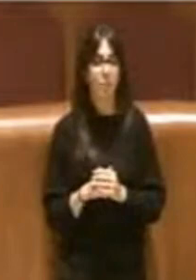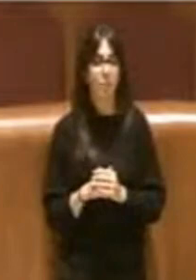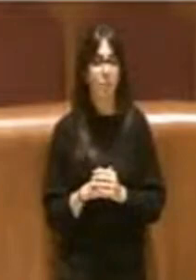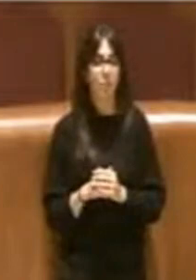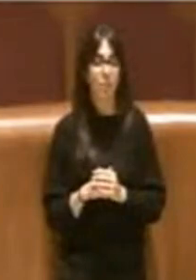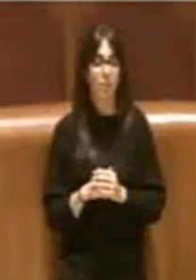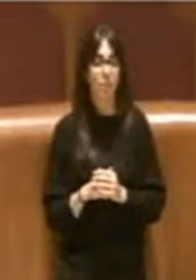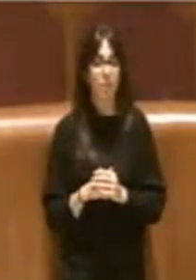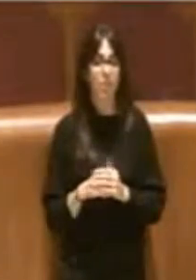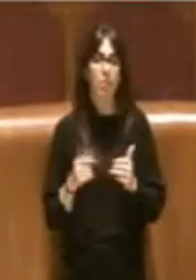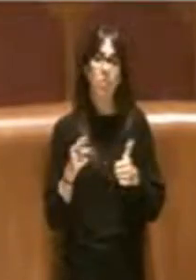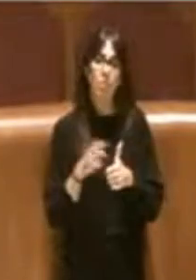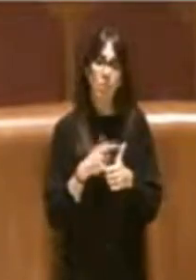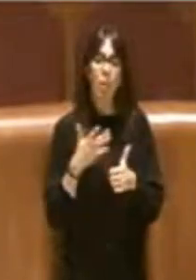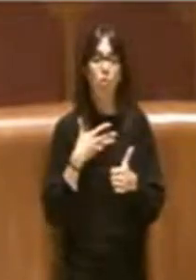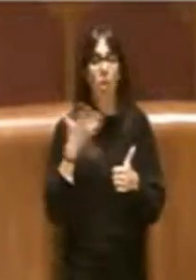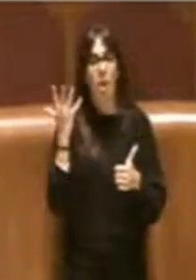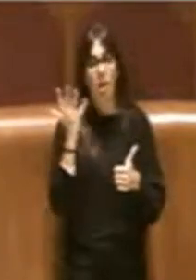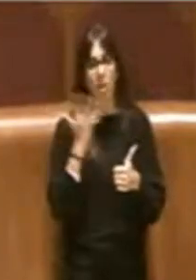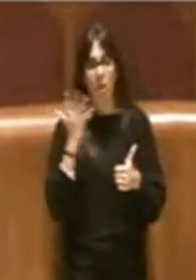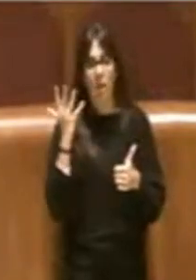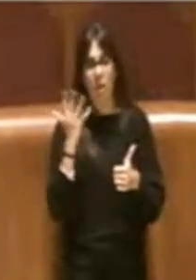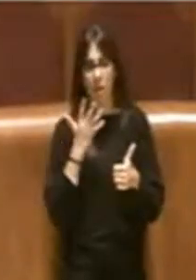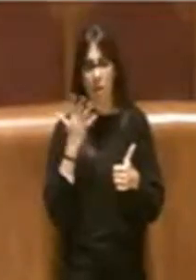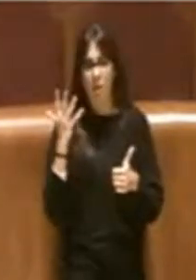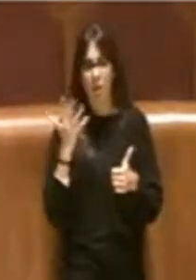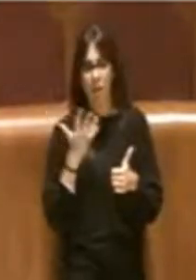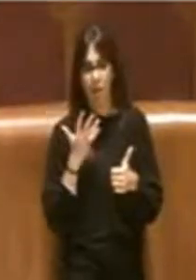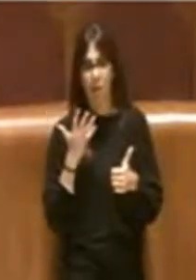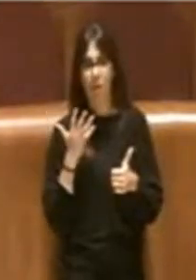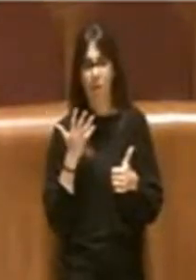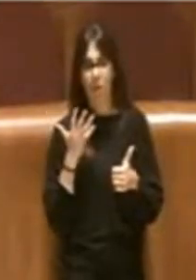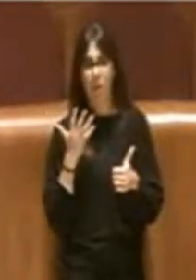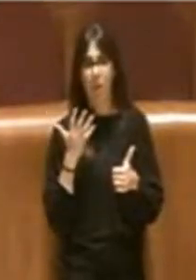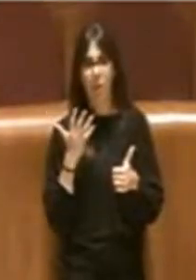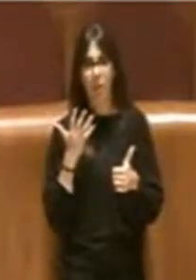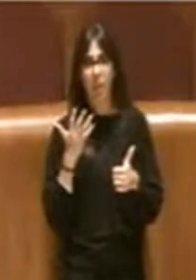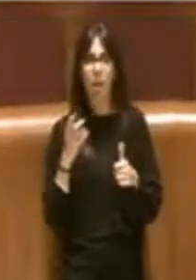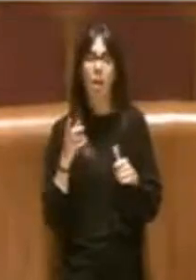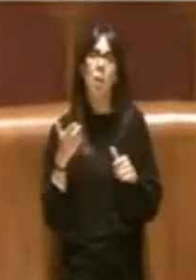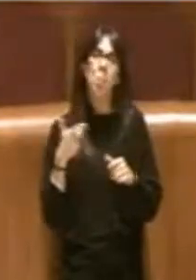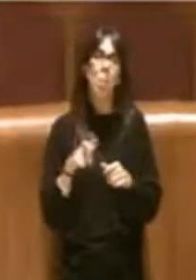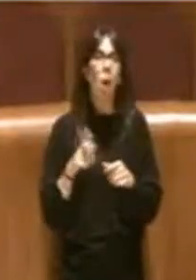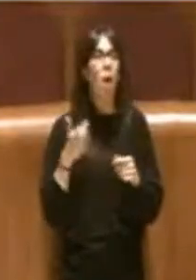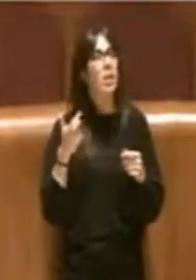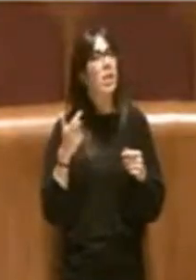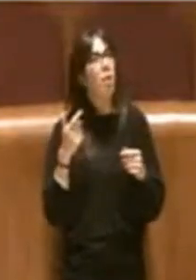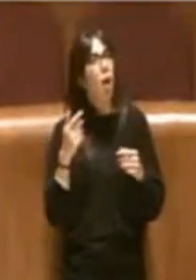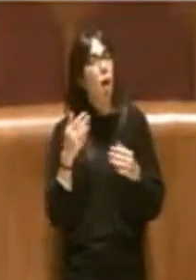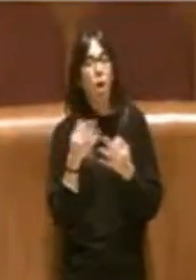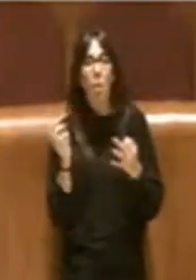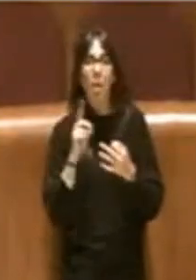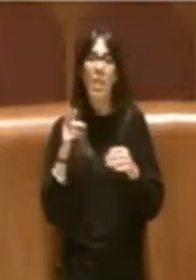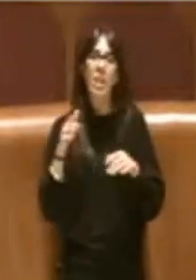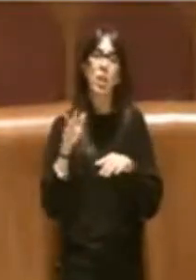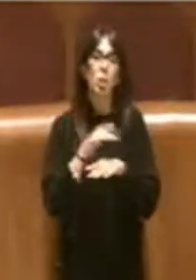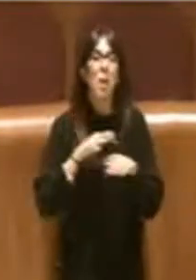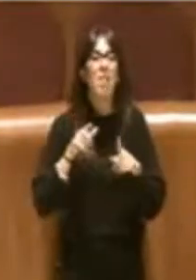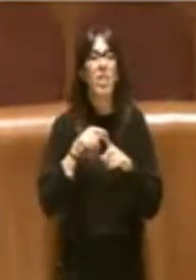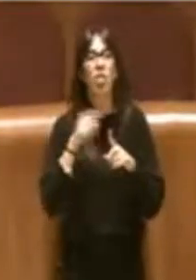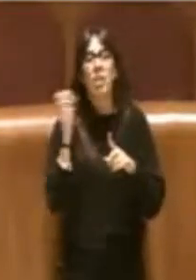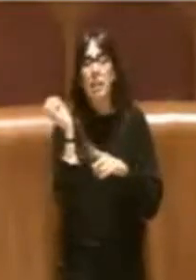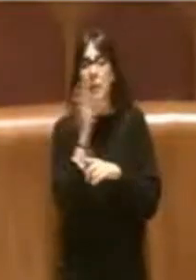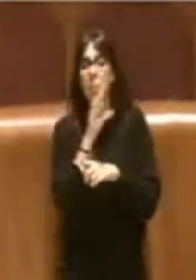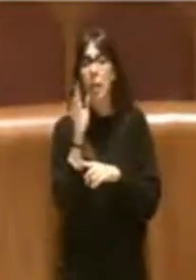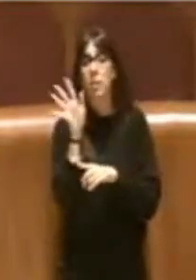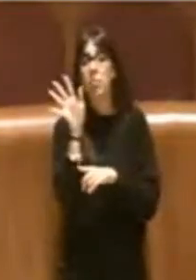sono stati commessi una serie di errori o meglio di superficialità, di imperfezioni, di dimenticanze nell'ambito